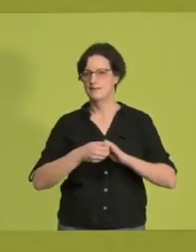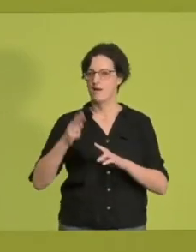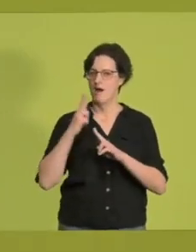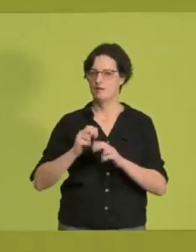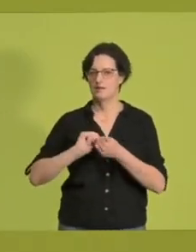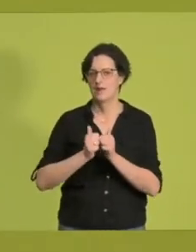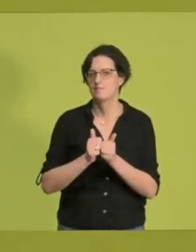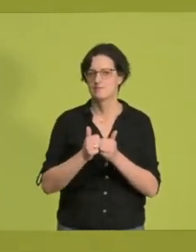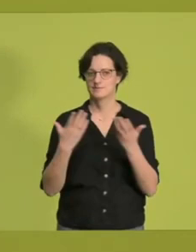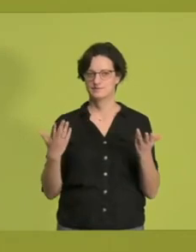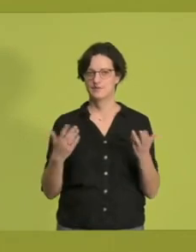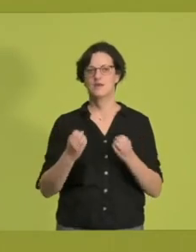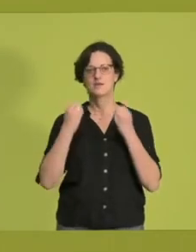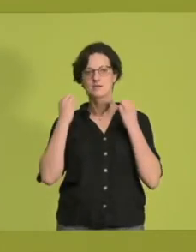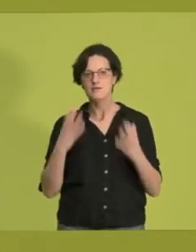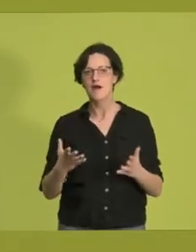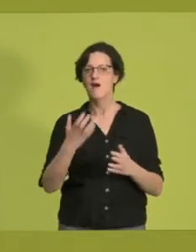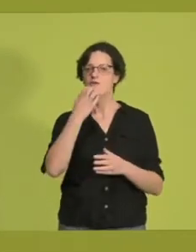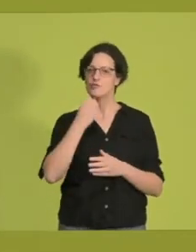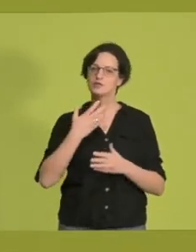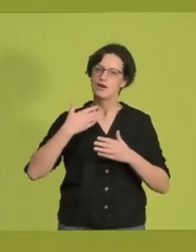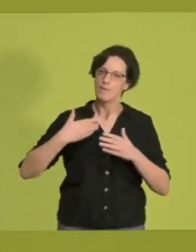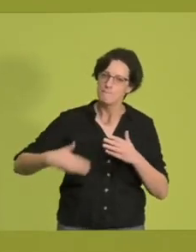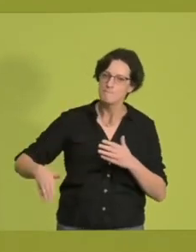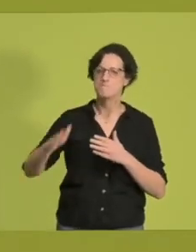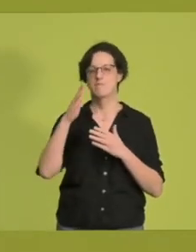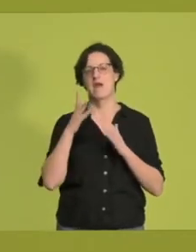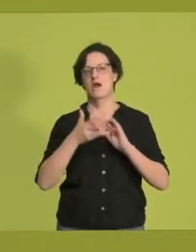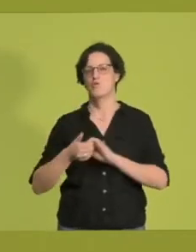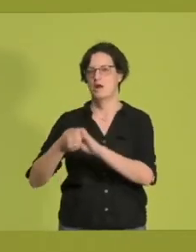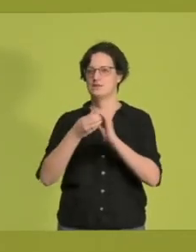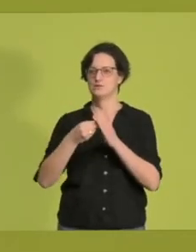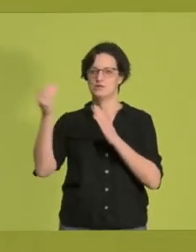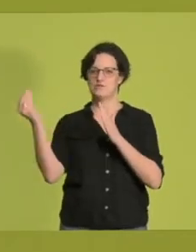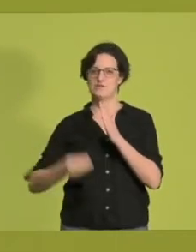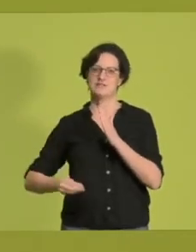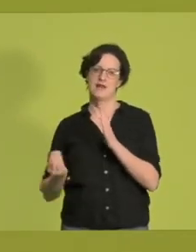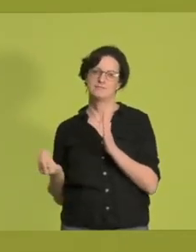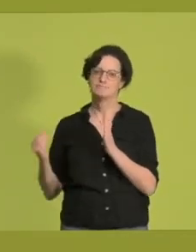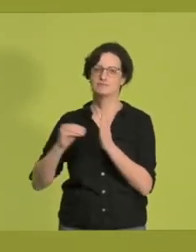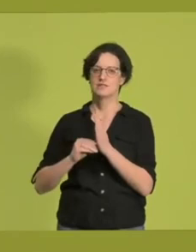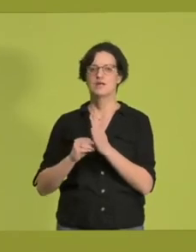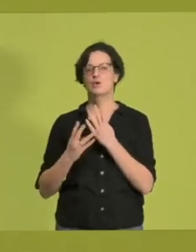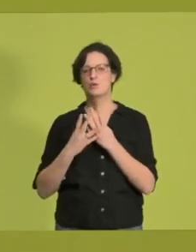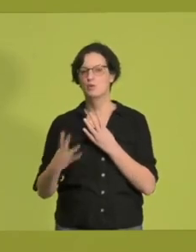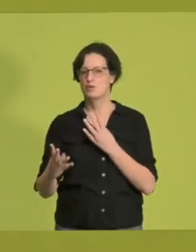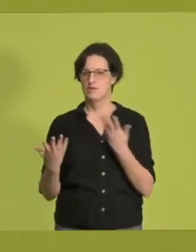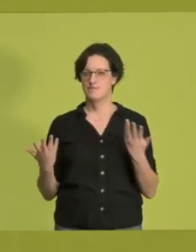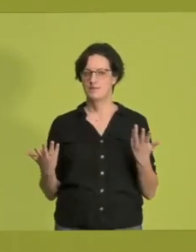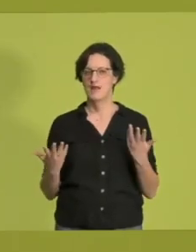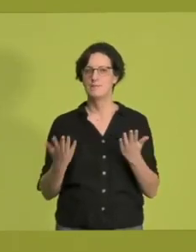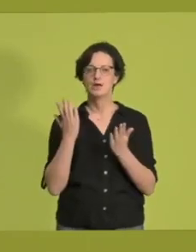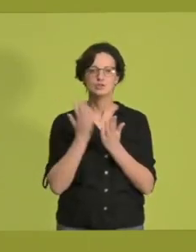wir hätten uns alle mehr Grün pur in diesem Koalitionsvertrag gewünscht. Aber ich finde schon allein das